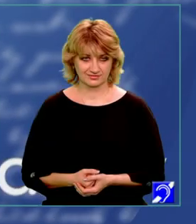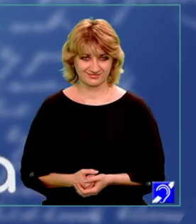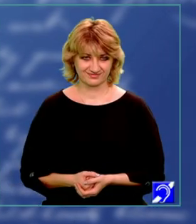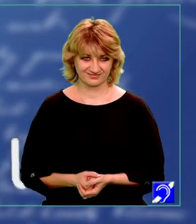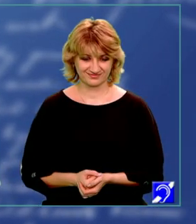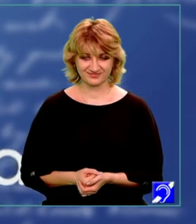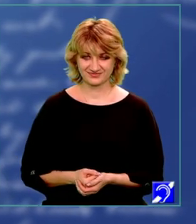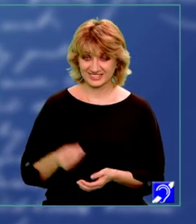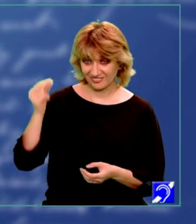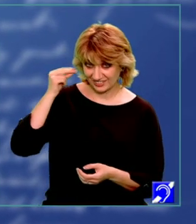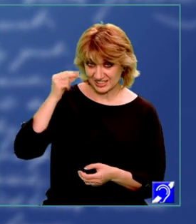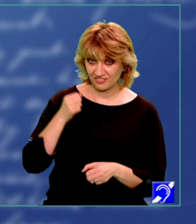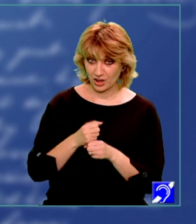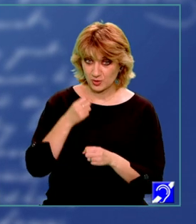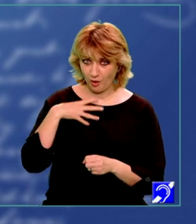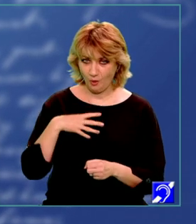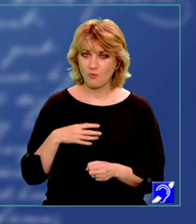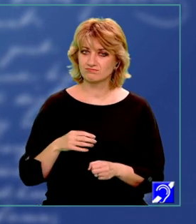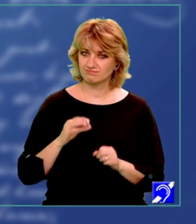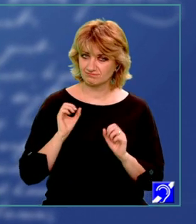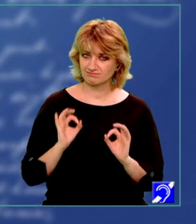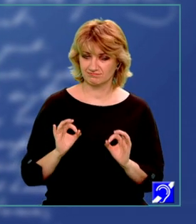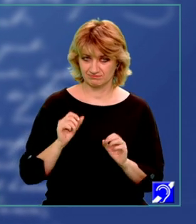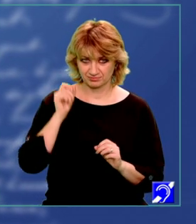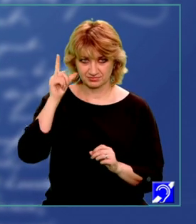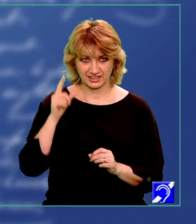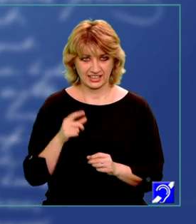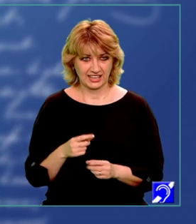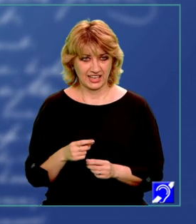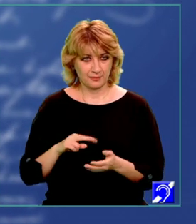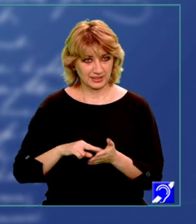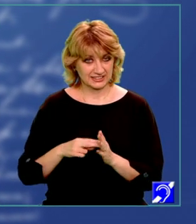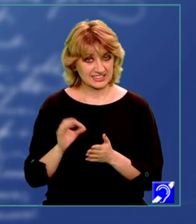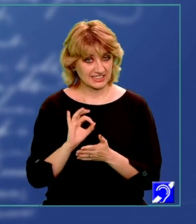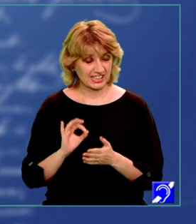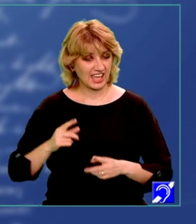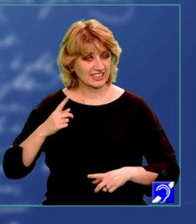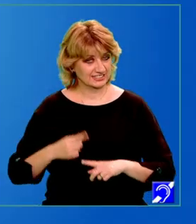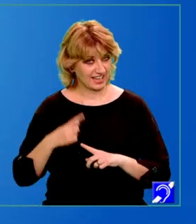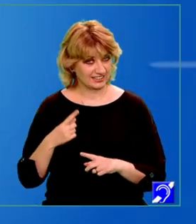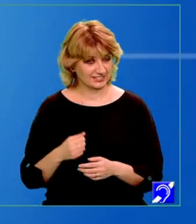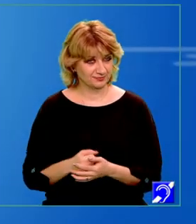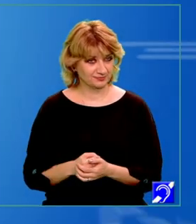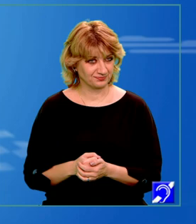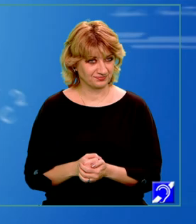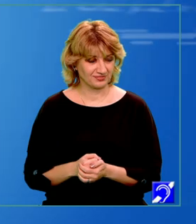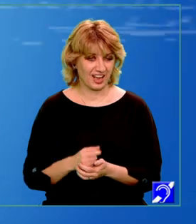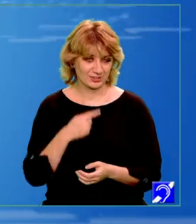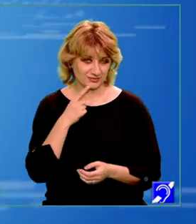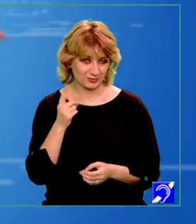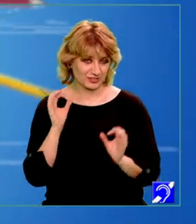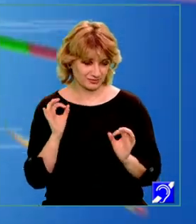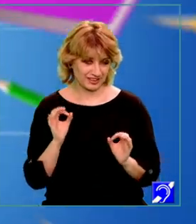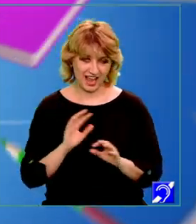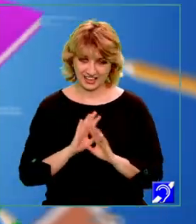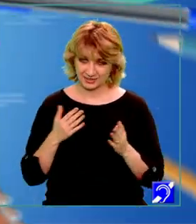Învățătura îl face pe om întreg discuțiile pregătit iar scrierea exact Francis Bacon Atât pentru